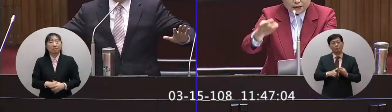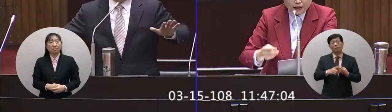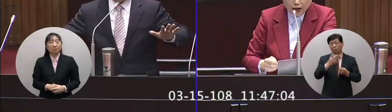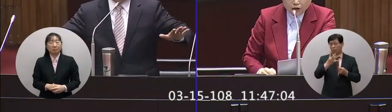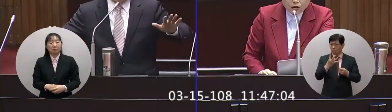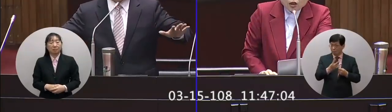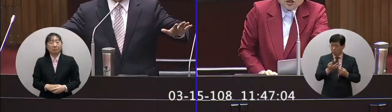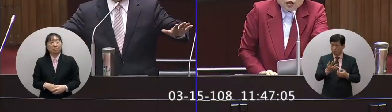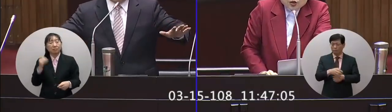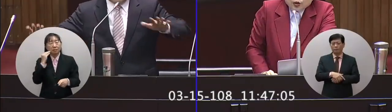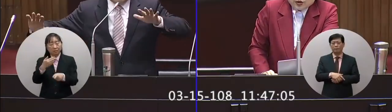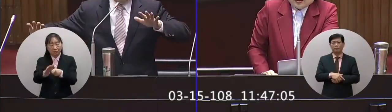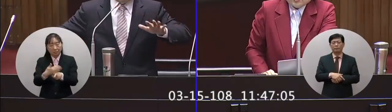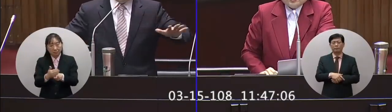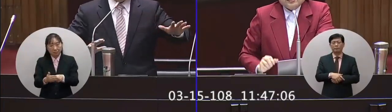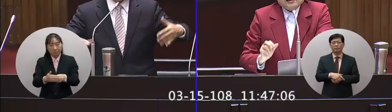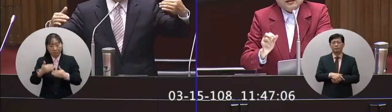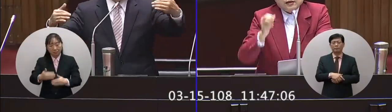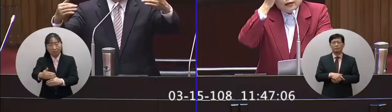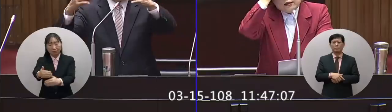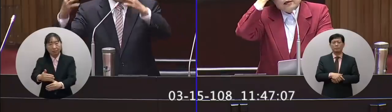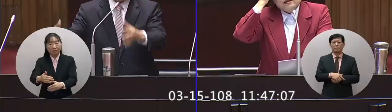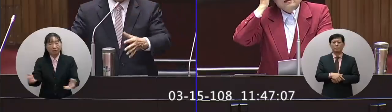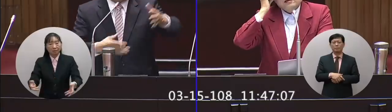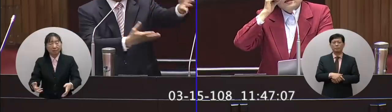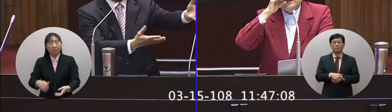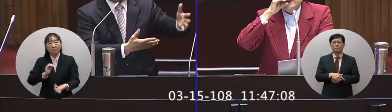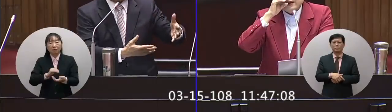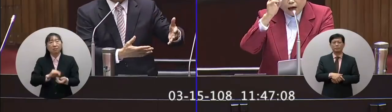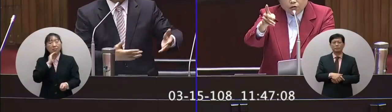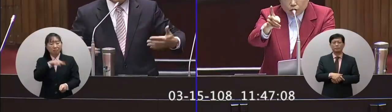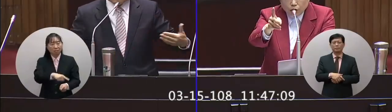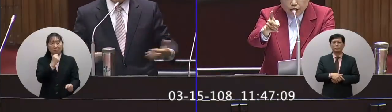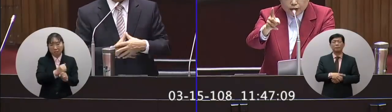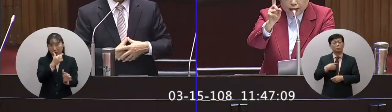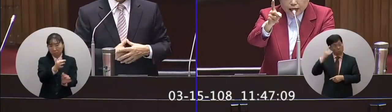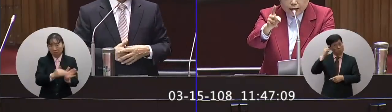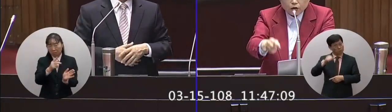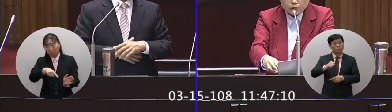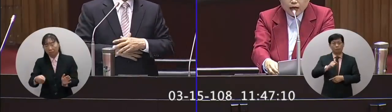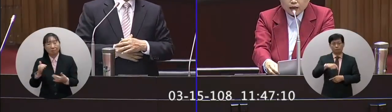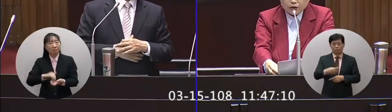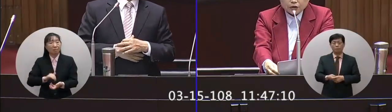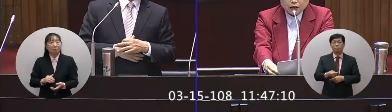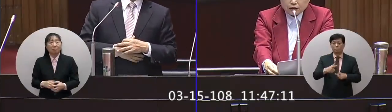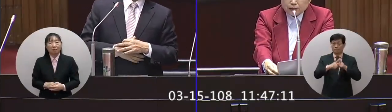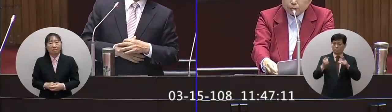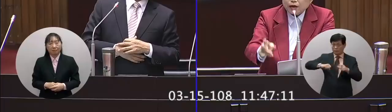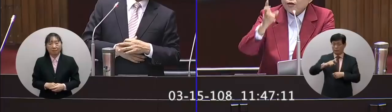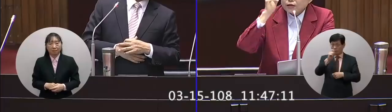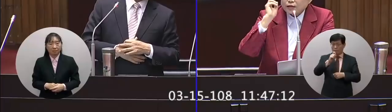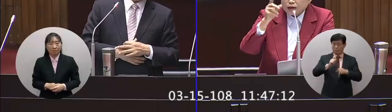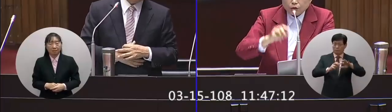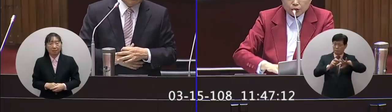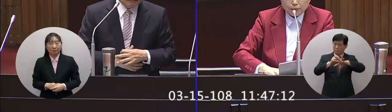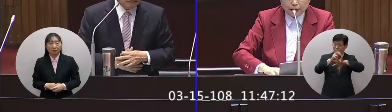四年分段施工分期不一定要等到這個做好才做那個好我同意你再下來我們大坑有十條登